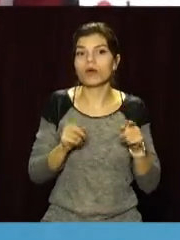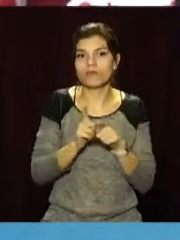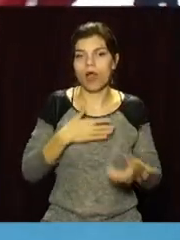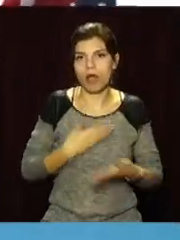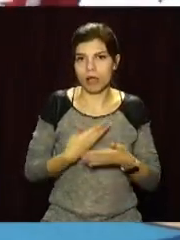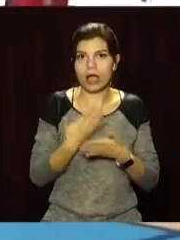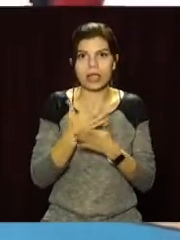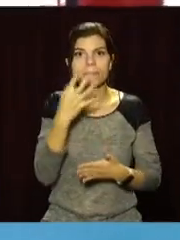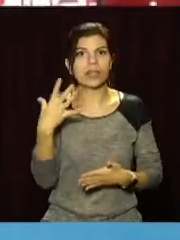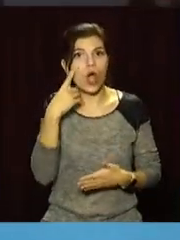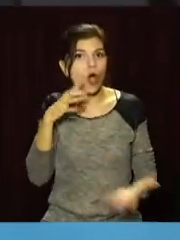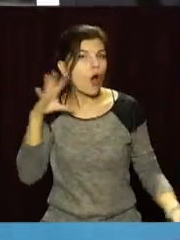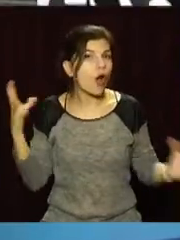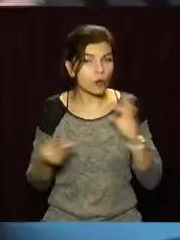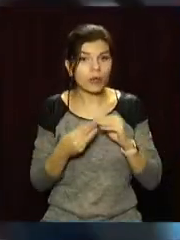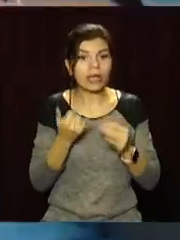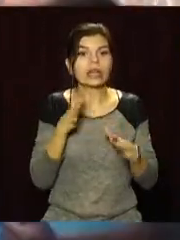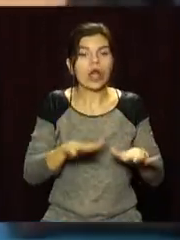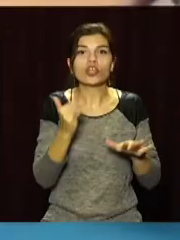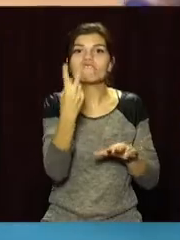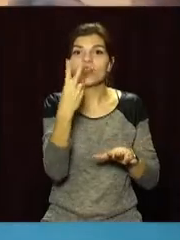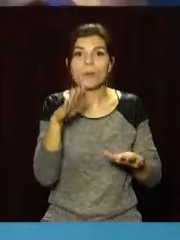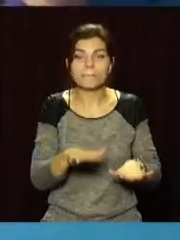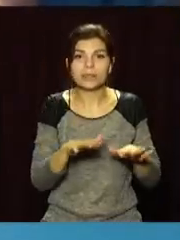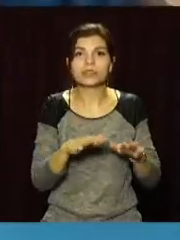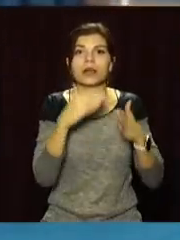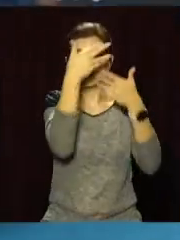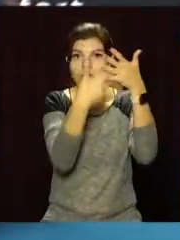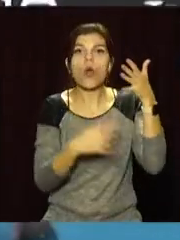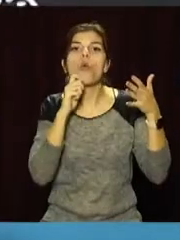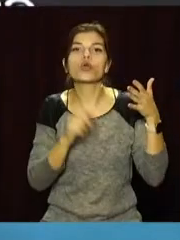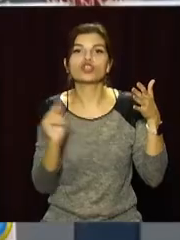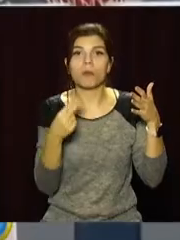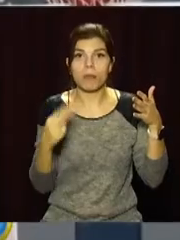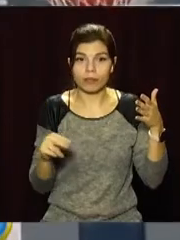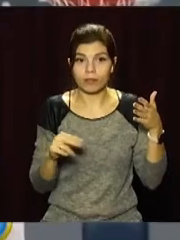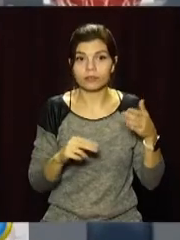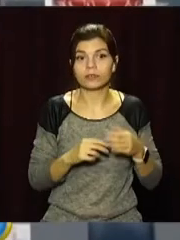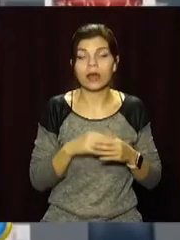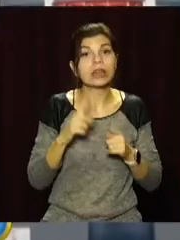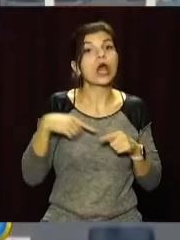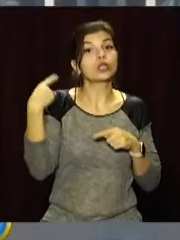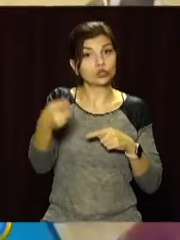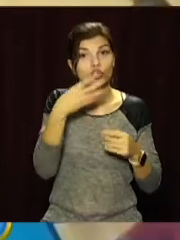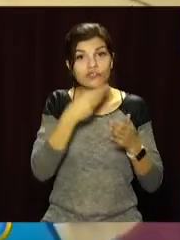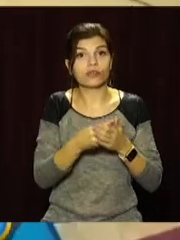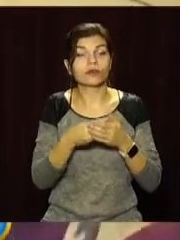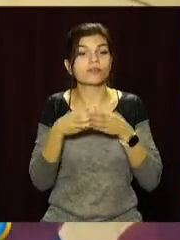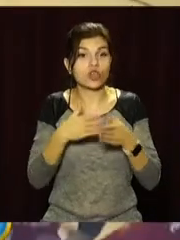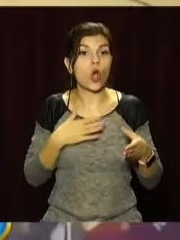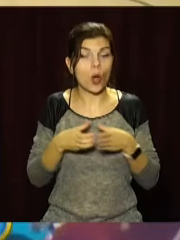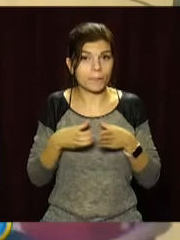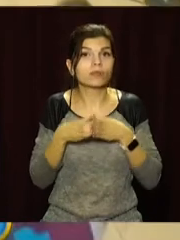активі 15 очок і знаходяться на другому місці в турнірній таблиці українського чемпіонату. Наступний свій поєдинок наша